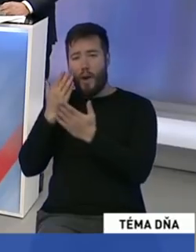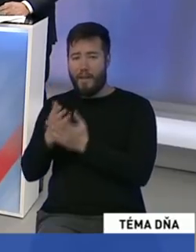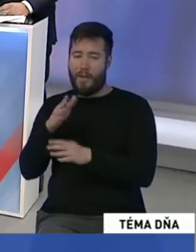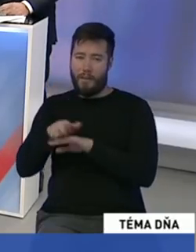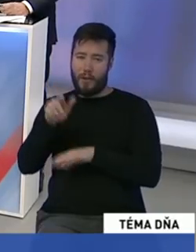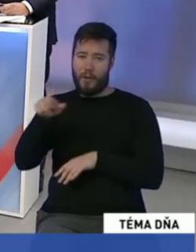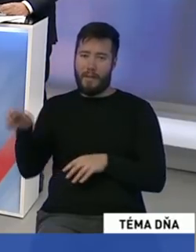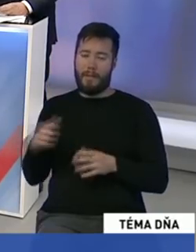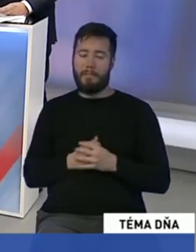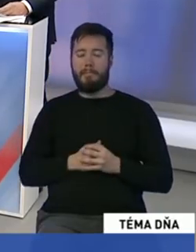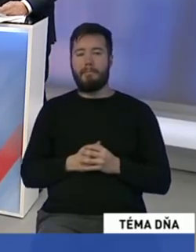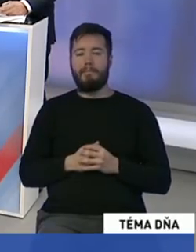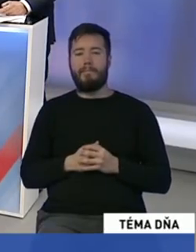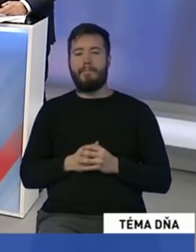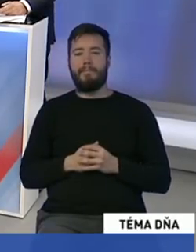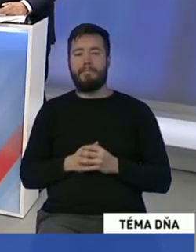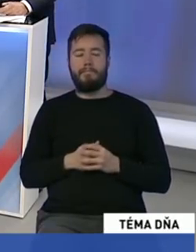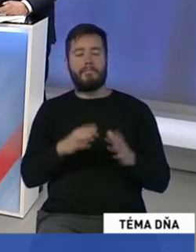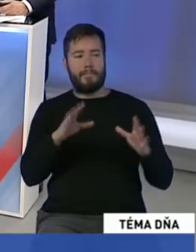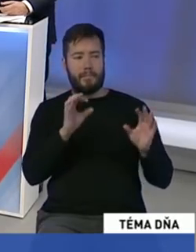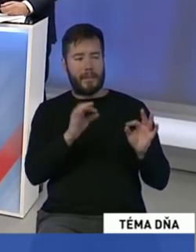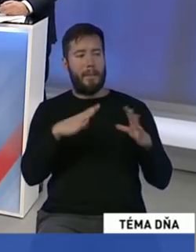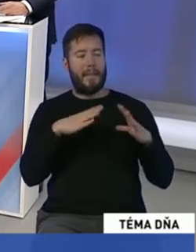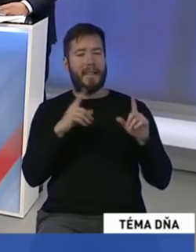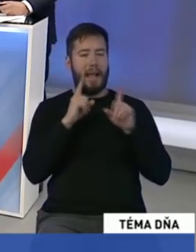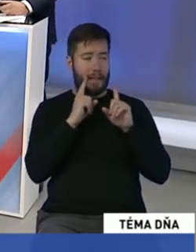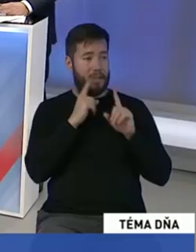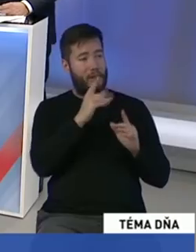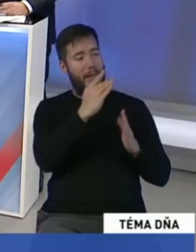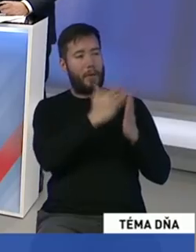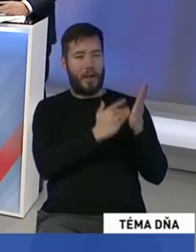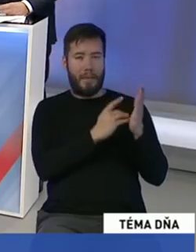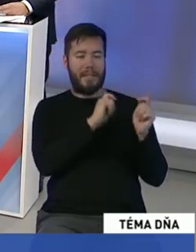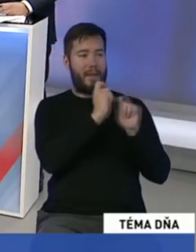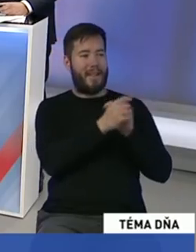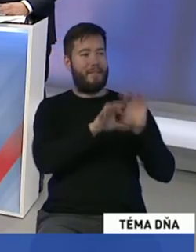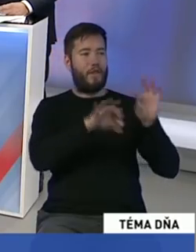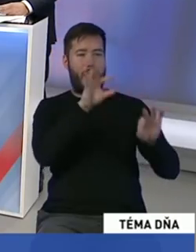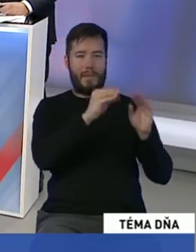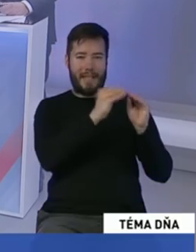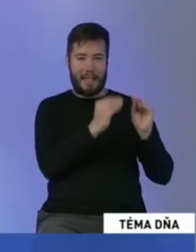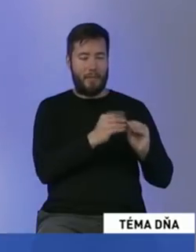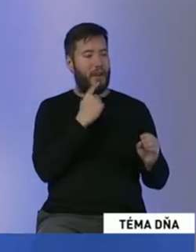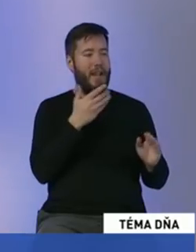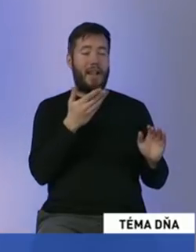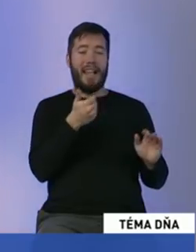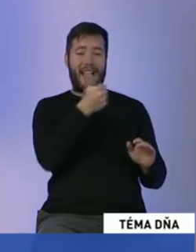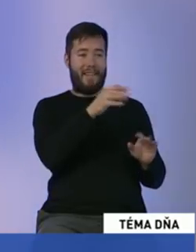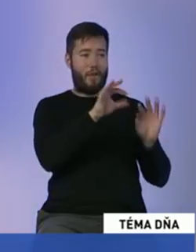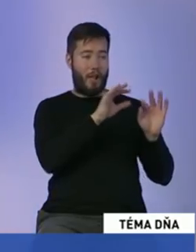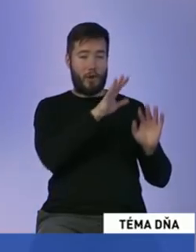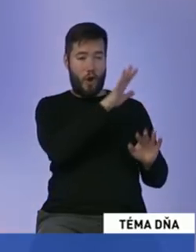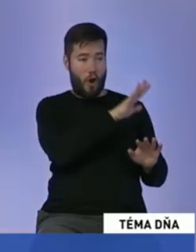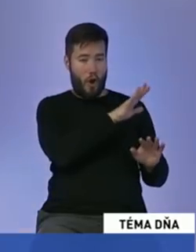programom Strany za ľudí. Napríklad v programe je zmena volebného systému, aby sa na Slovensku namiesto jedného volebného obvodu zaviedli len 4